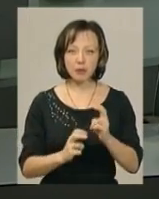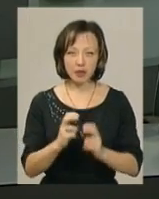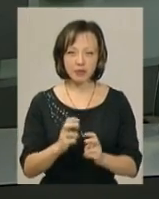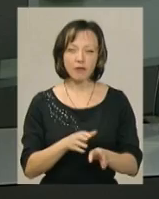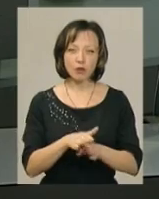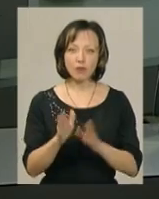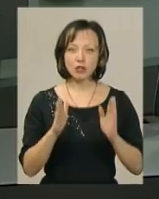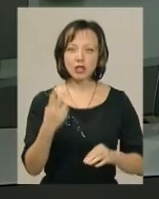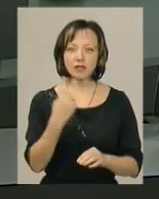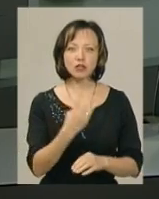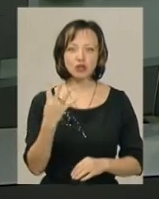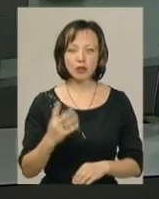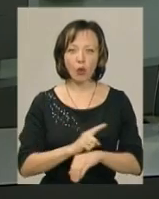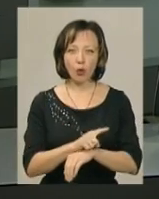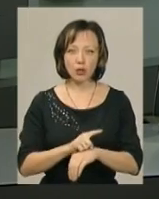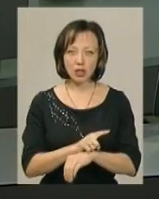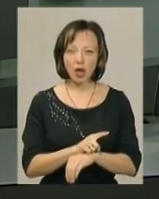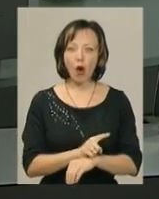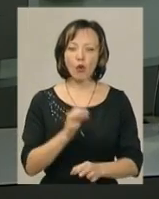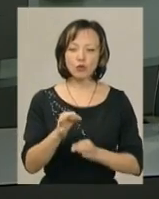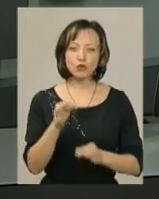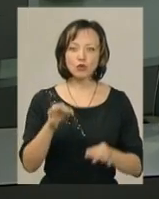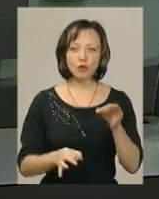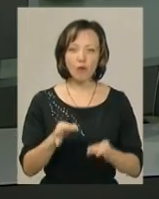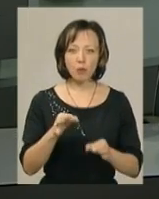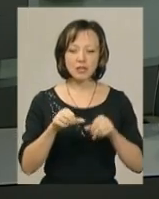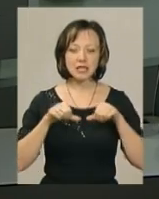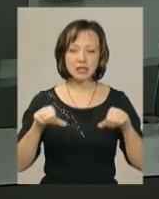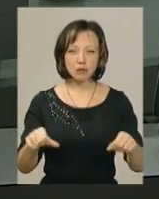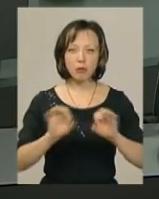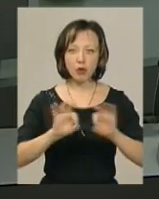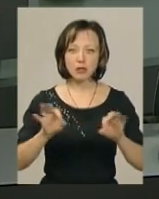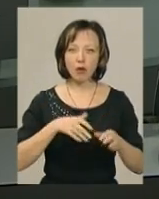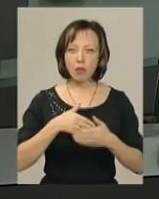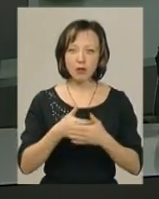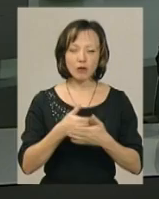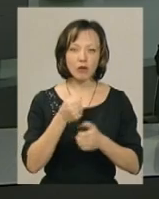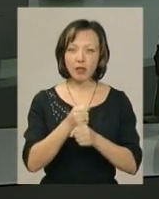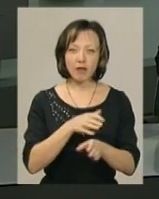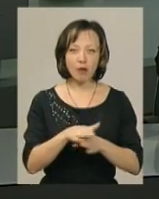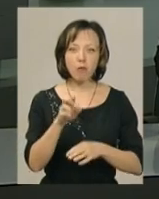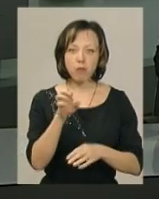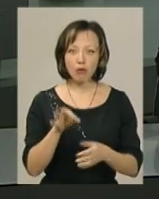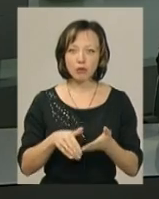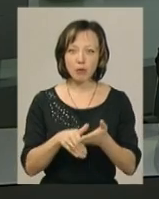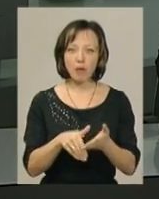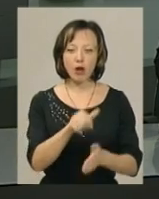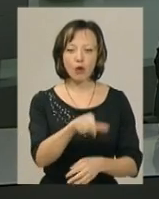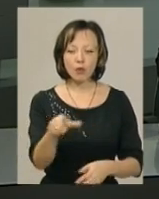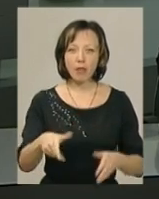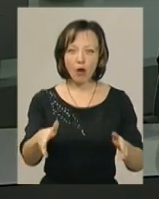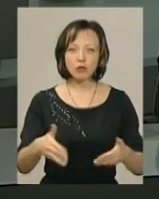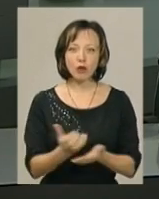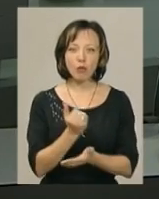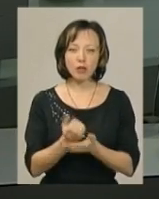З них відбув лише 24 години. У судовому засіданні пояснив, громадські роботи не відпрацював, бо допомагав людям на городах, щоб